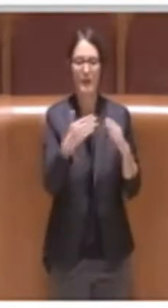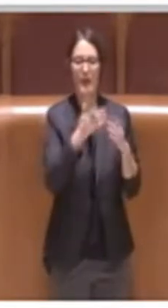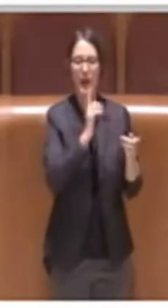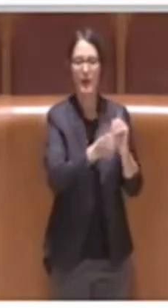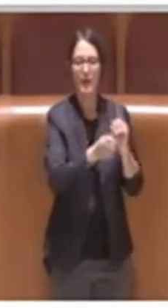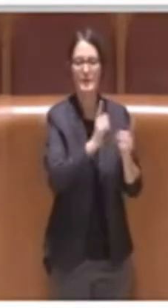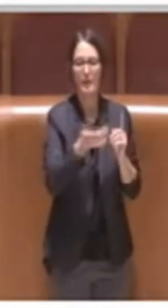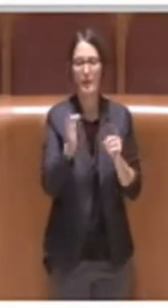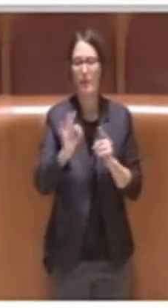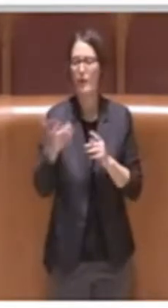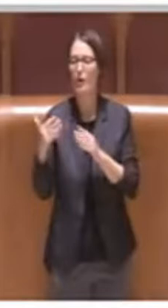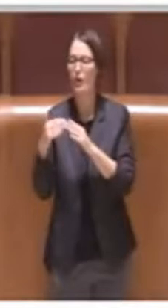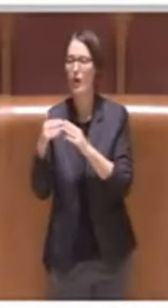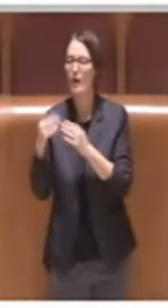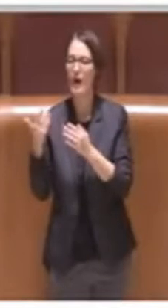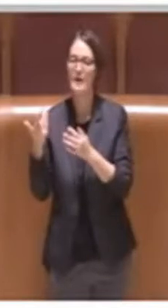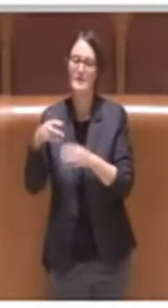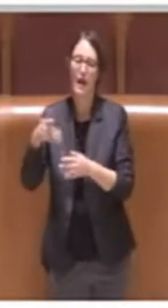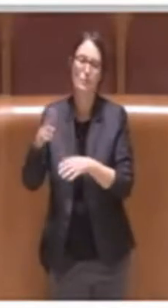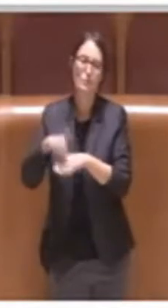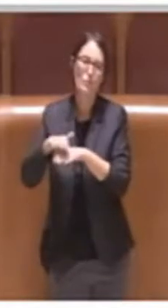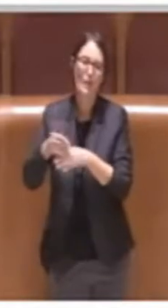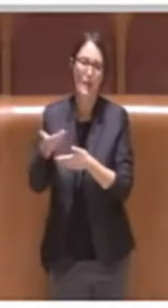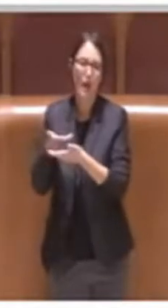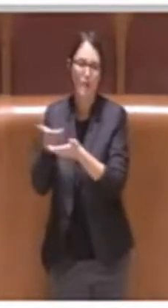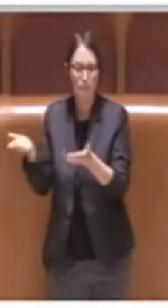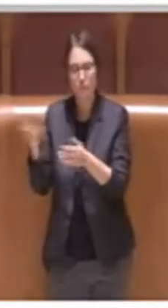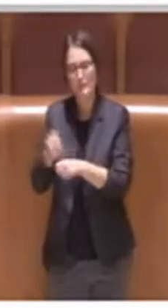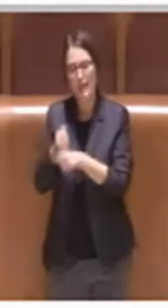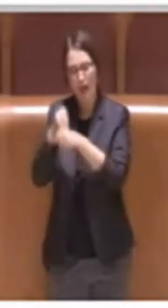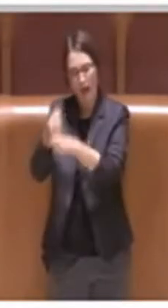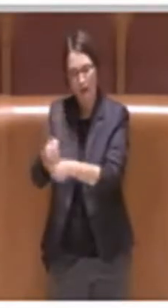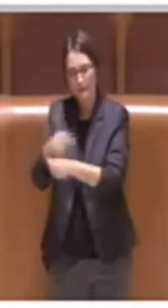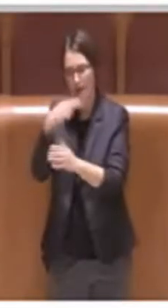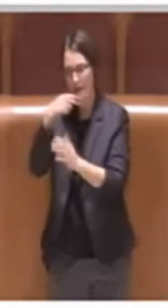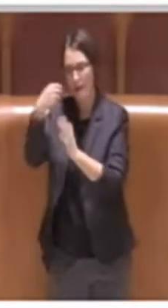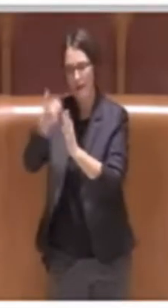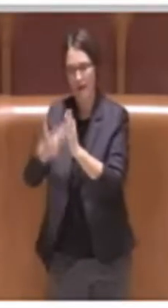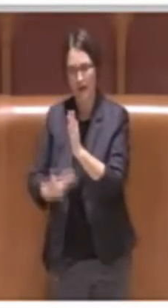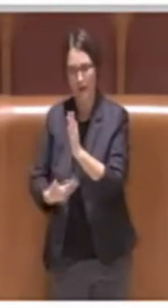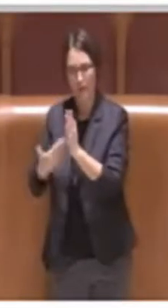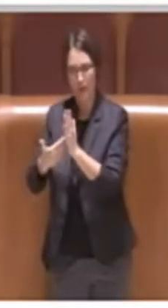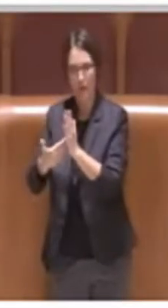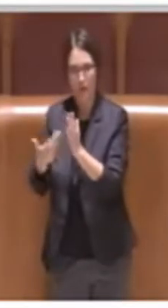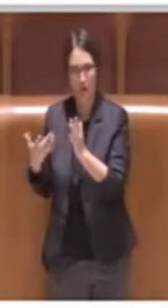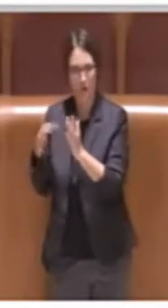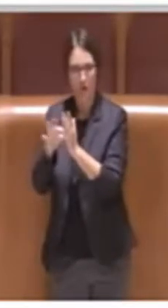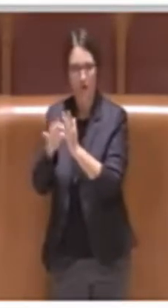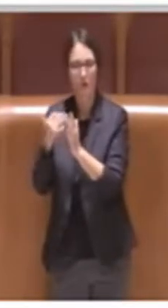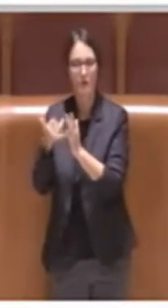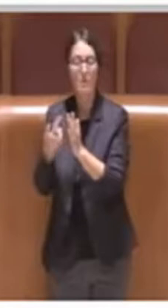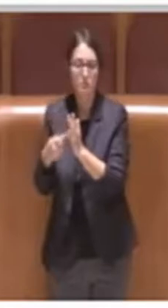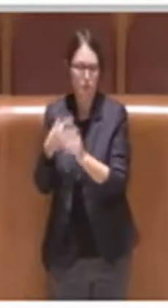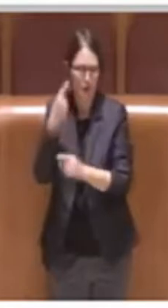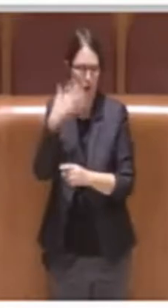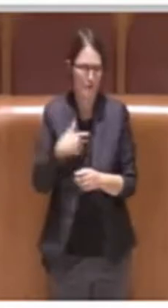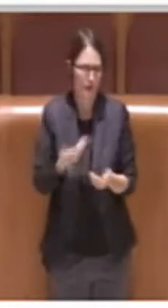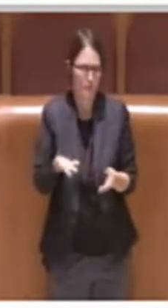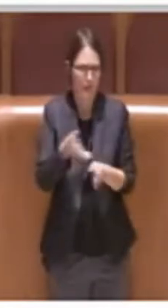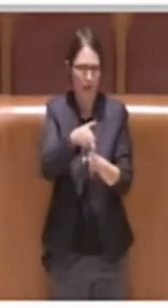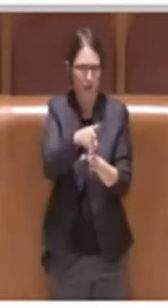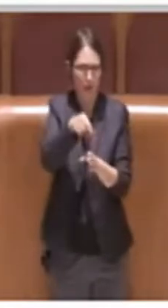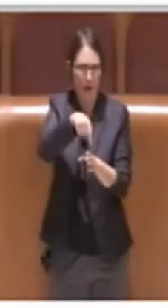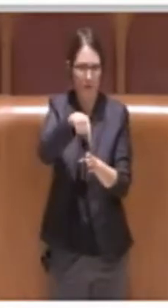pubblica che viene assegnata sulla base di graduatorie e le case invece che sono a